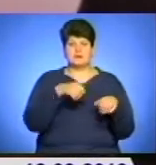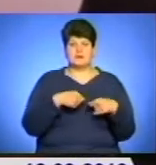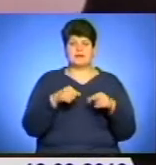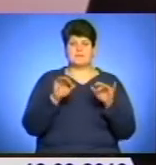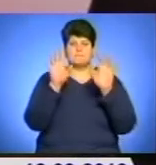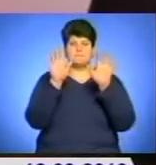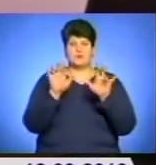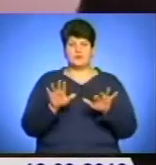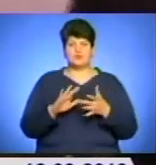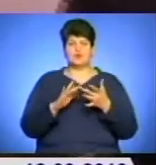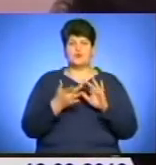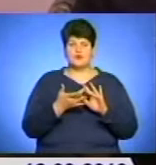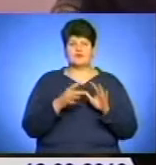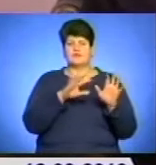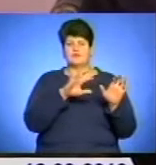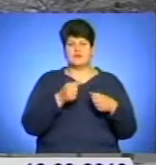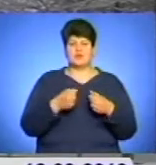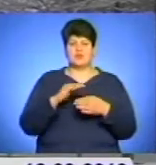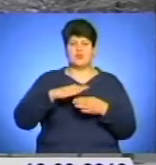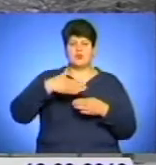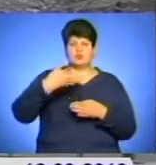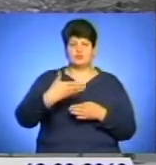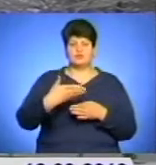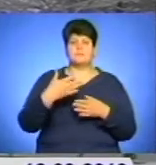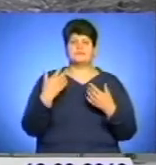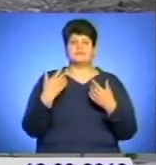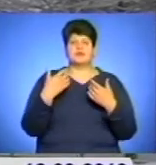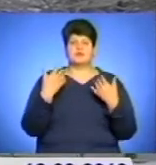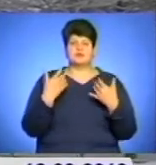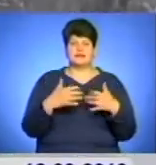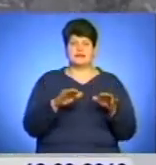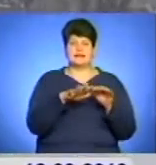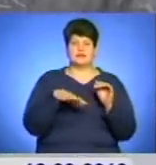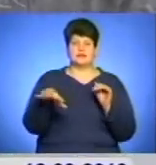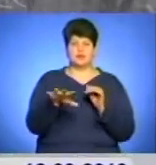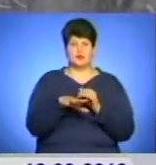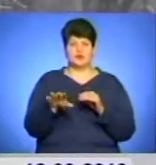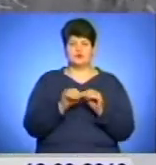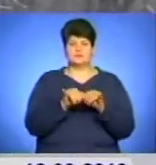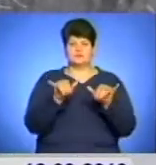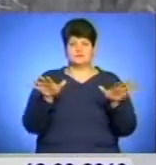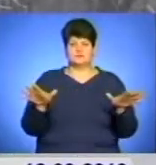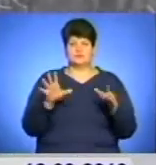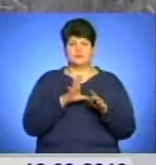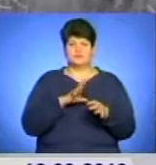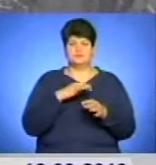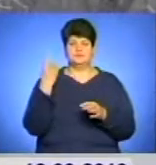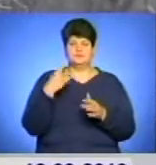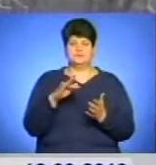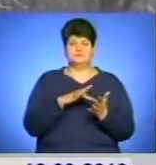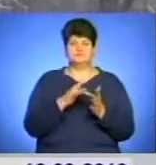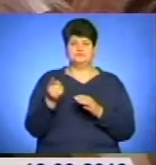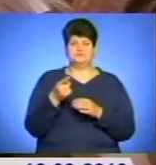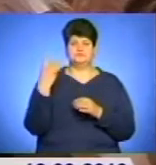до комп'ютера, вилучені колонки, вилучений ноутбук. Територією розповсюдження наркотичних засобів для злочинного дуету були обласний центр та